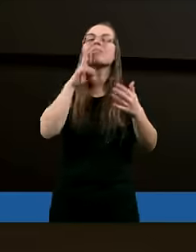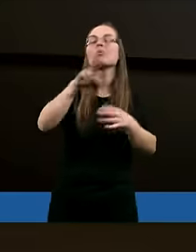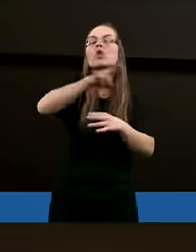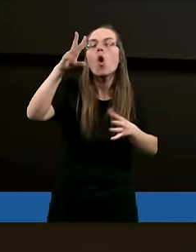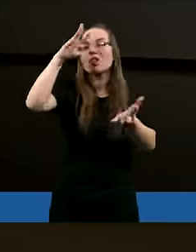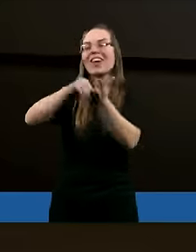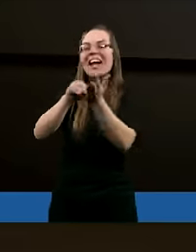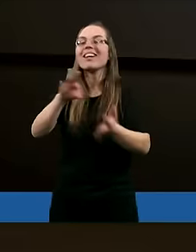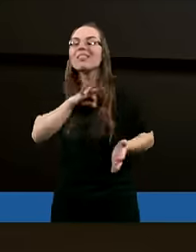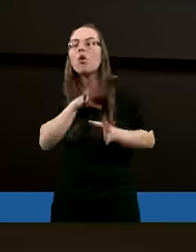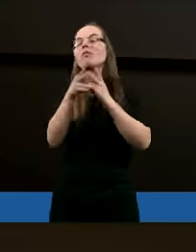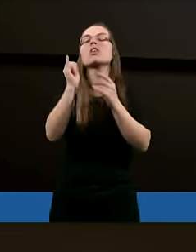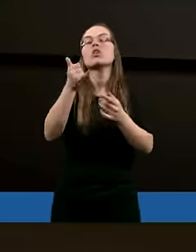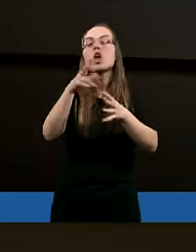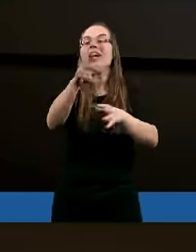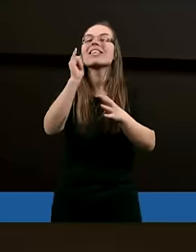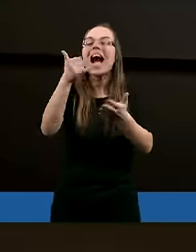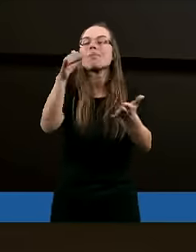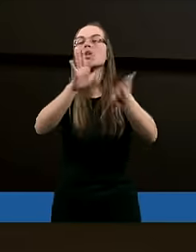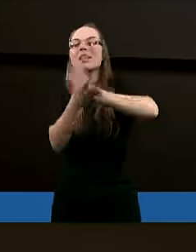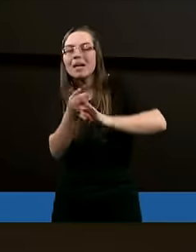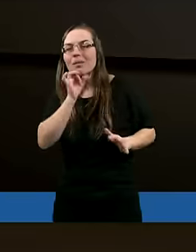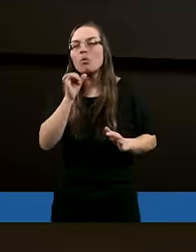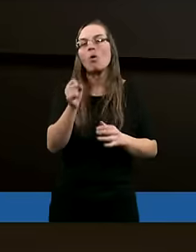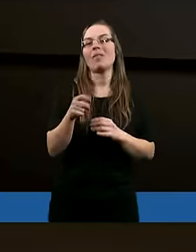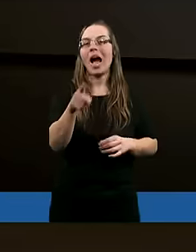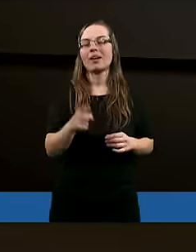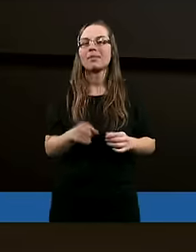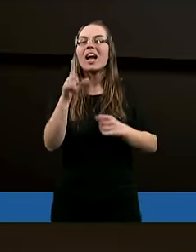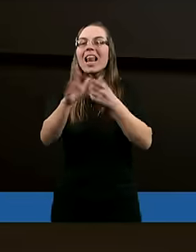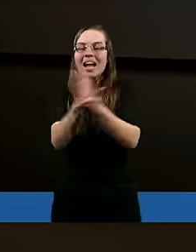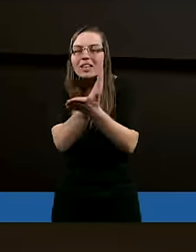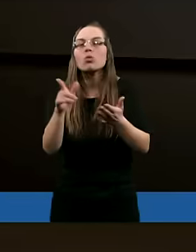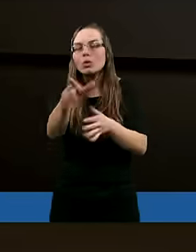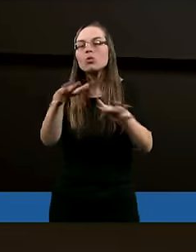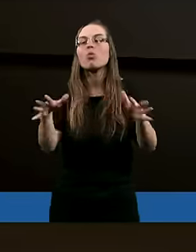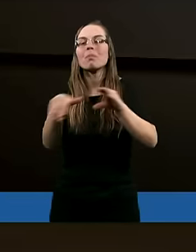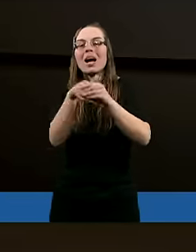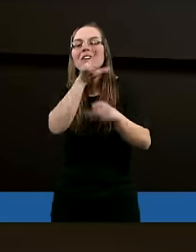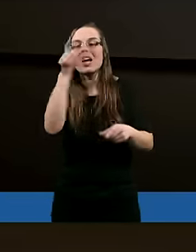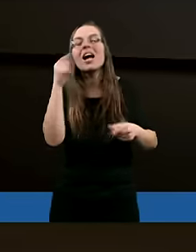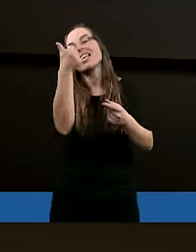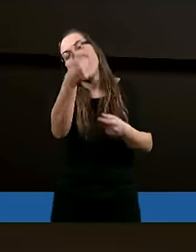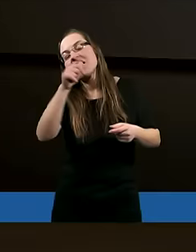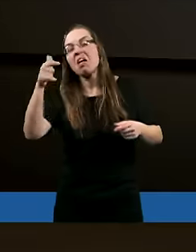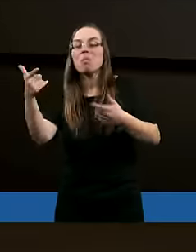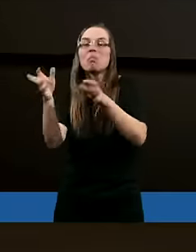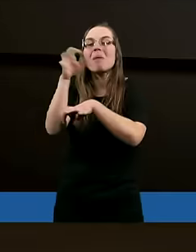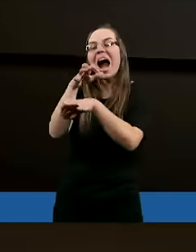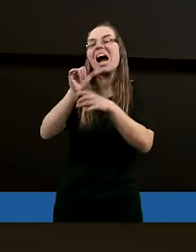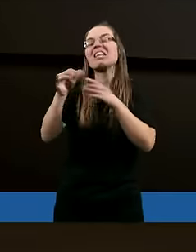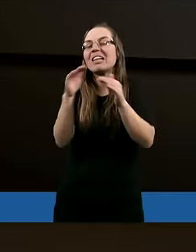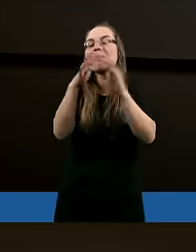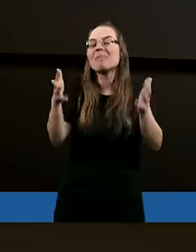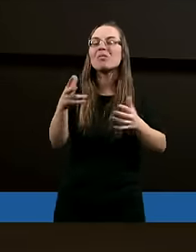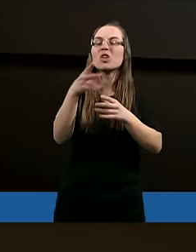Bóg mu pomoże zdjąć. Ale dla niektórych zajmie to trochę więcej czasu. Jeden ma jeden bagaż, drugi inny.